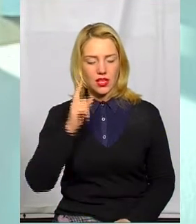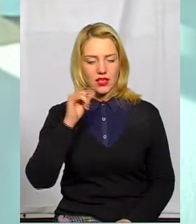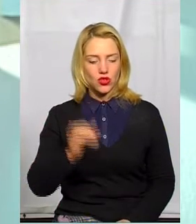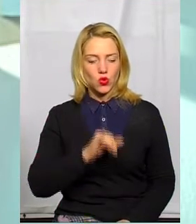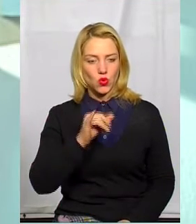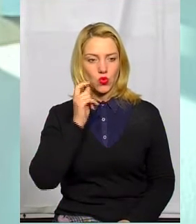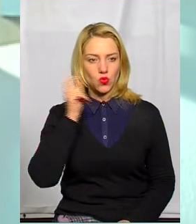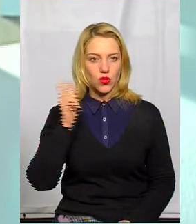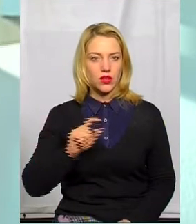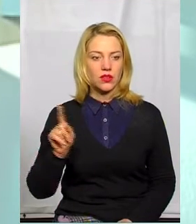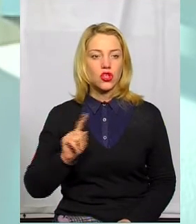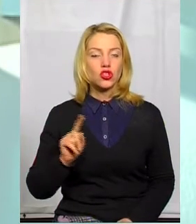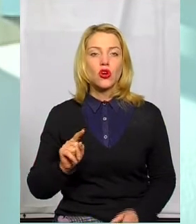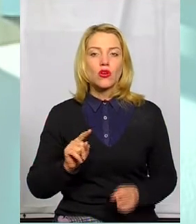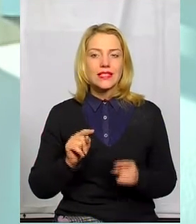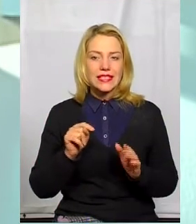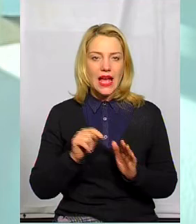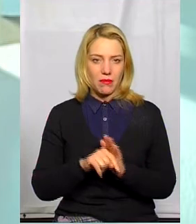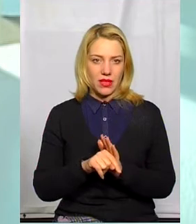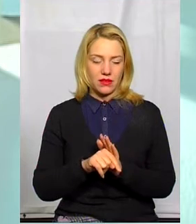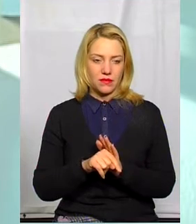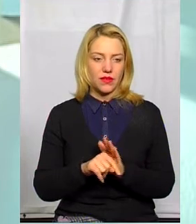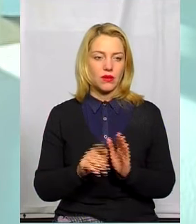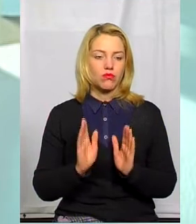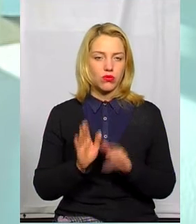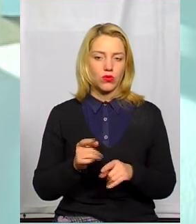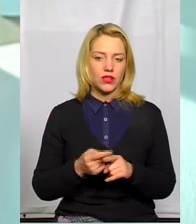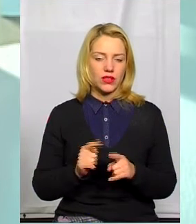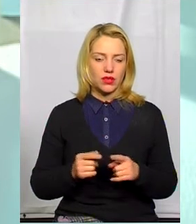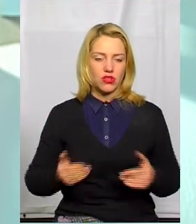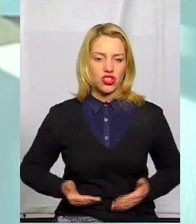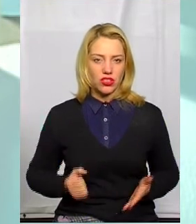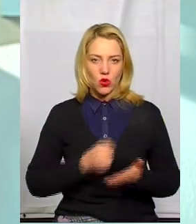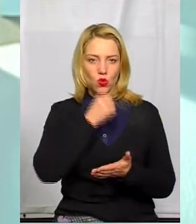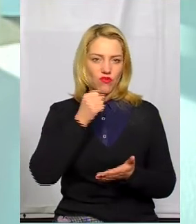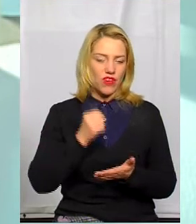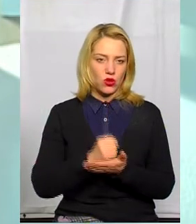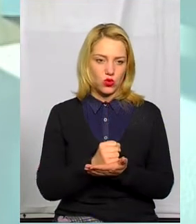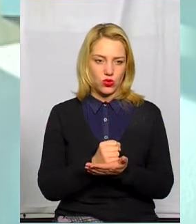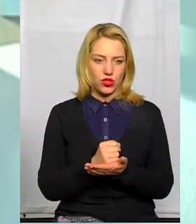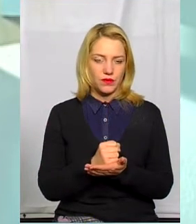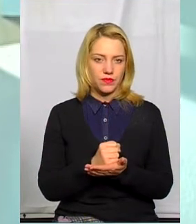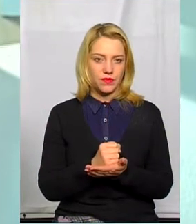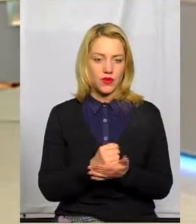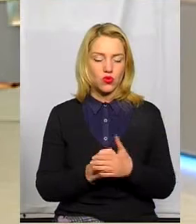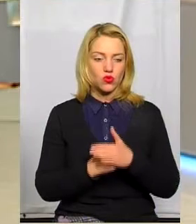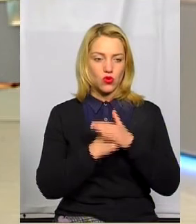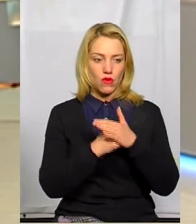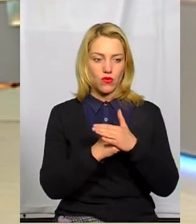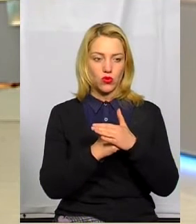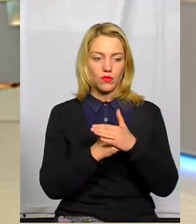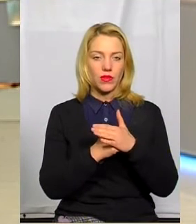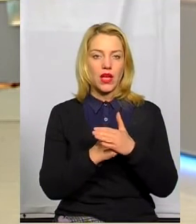України, що саме буде тим життєутверджуючим, тією основою,